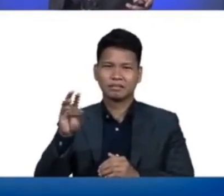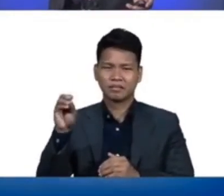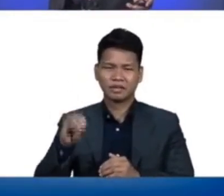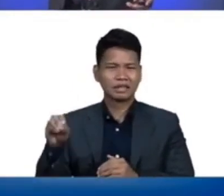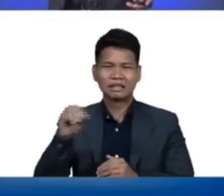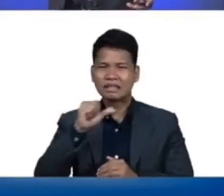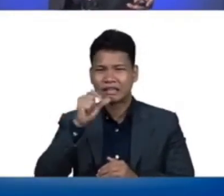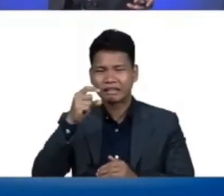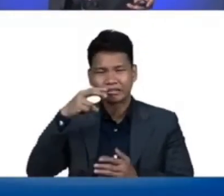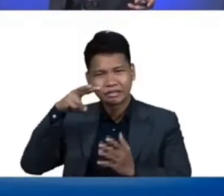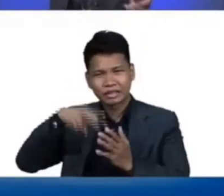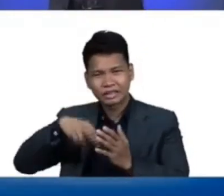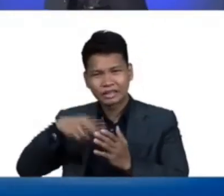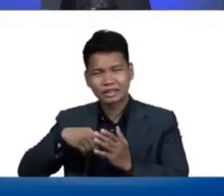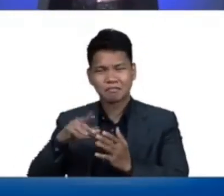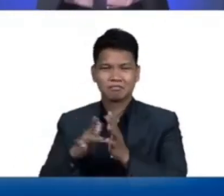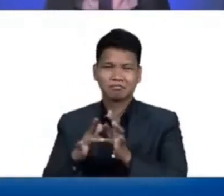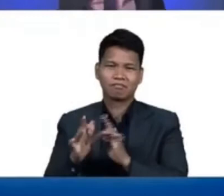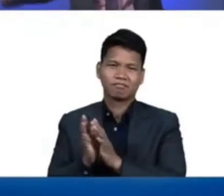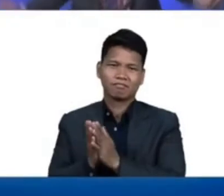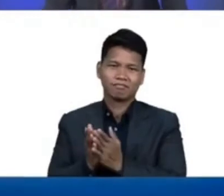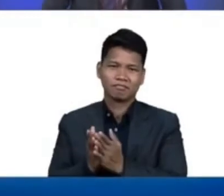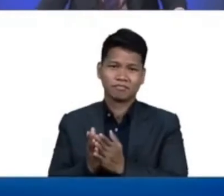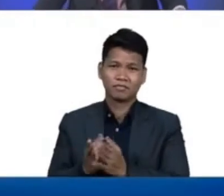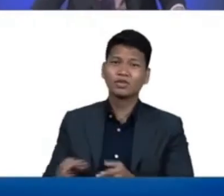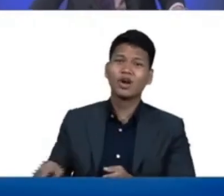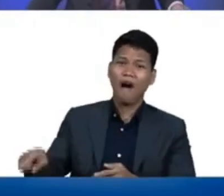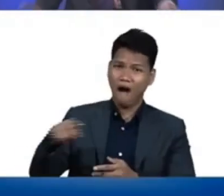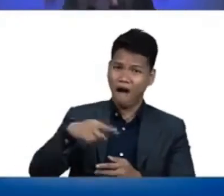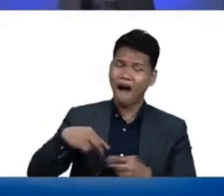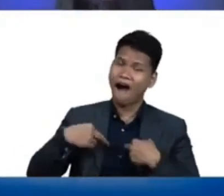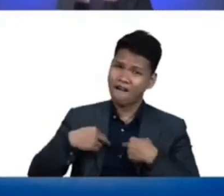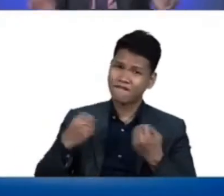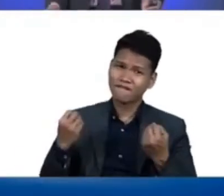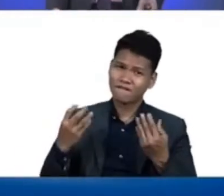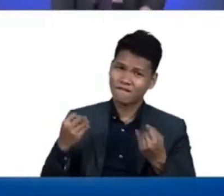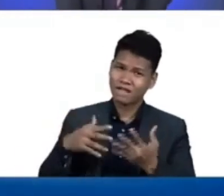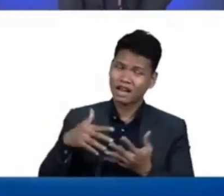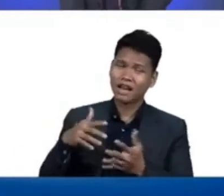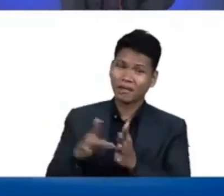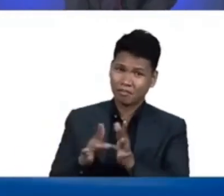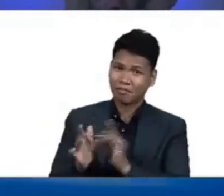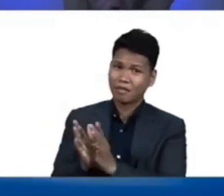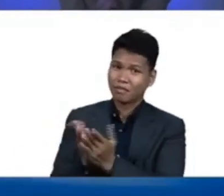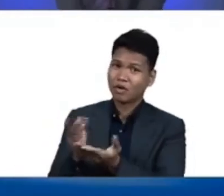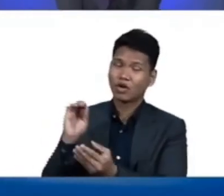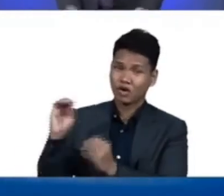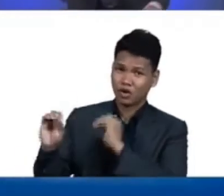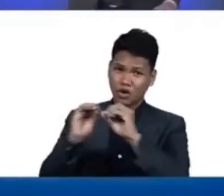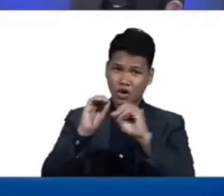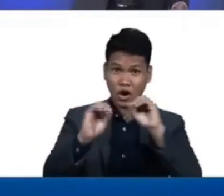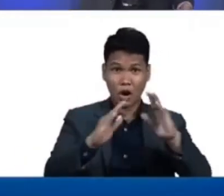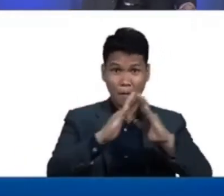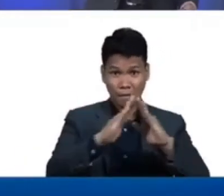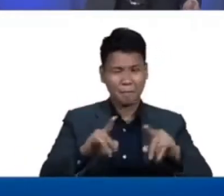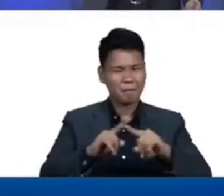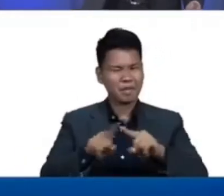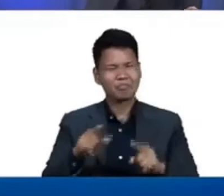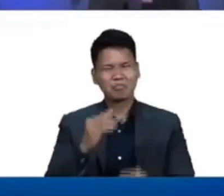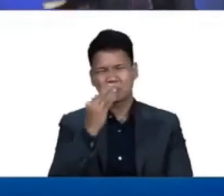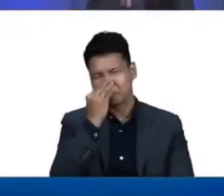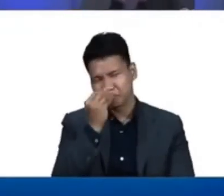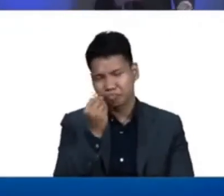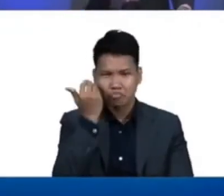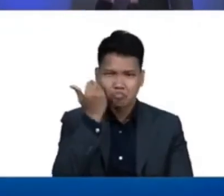napakalungkot napakarami ang may biblia kakaunti ang nagbabasa kaya ngat ang mga tao ngayon